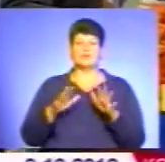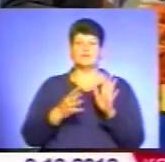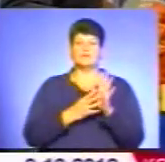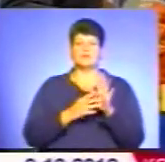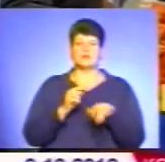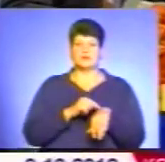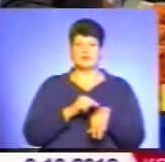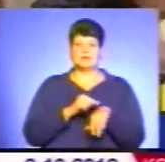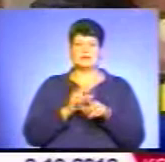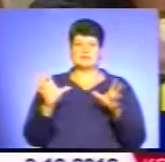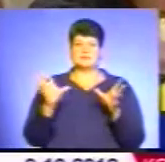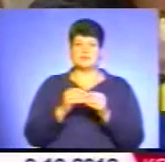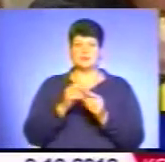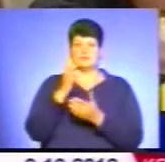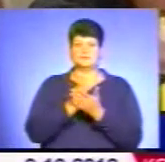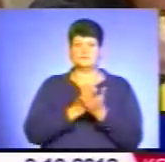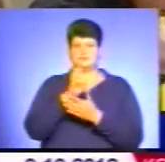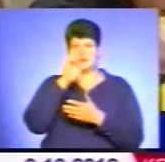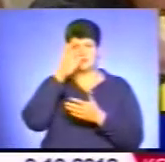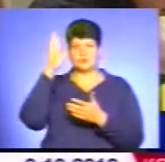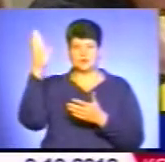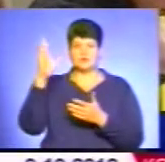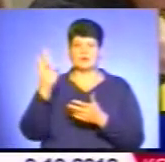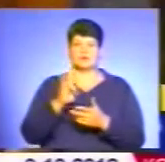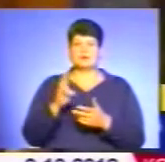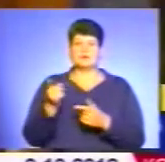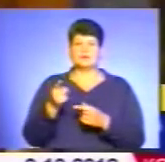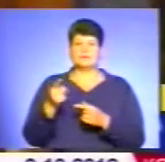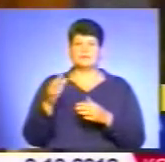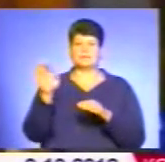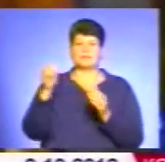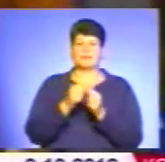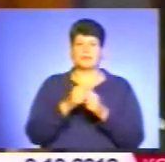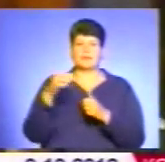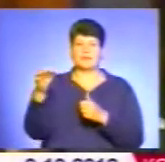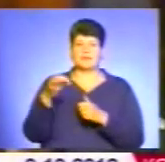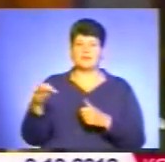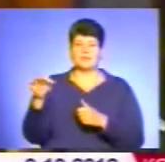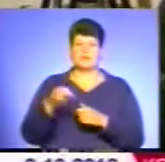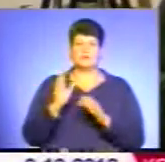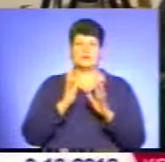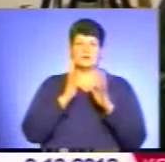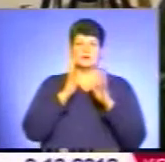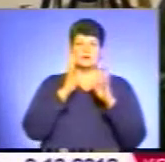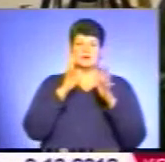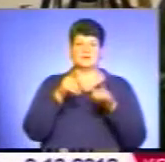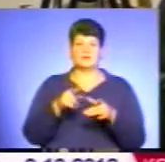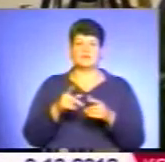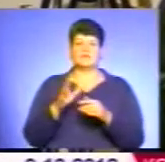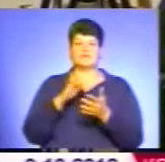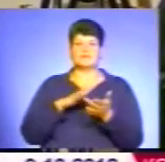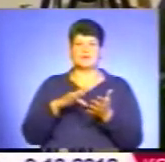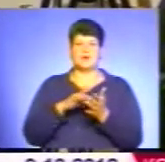годині спільної літургії у надставній церкві Тернополя. Упісля вулицями міста урочиста хода маршрутом через Руську до